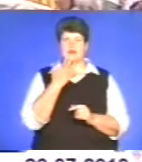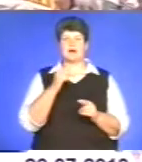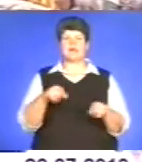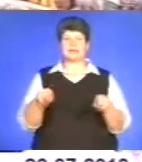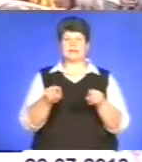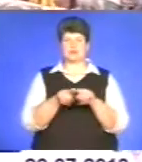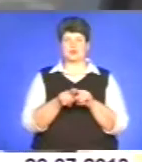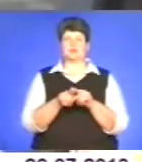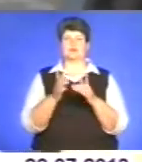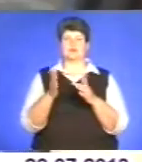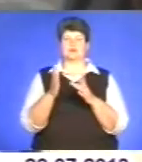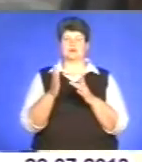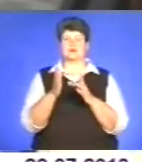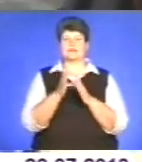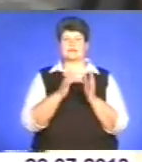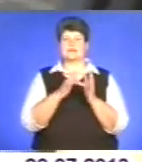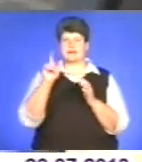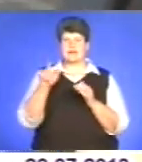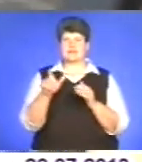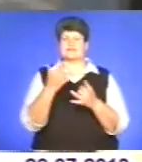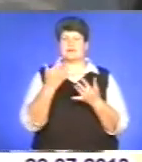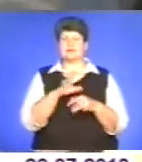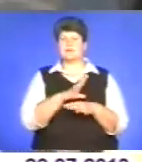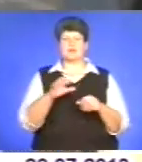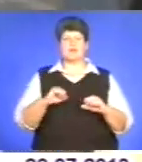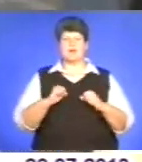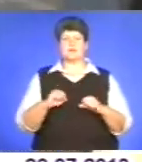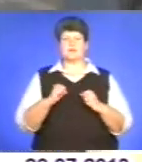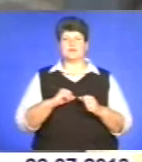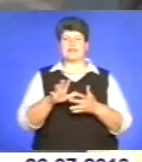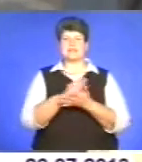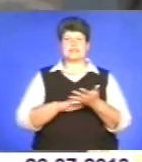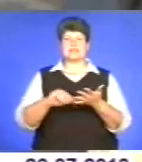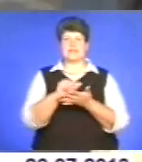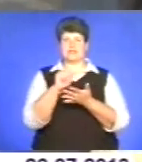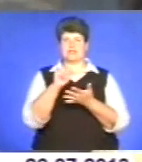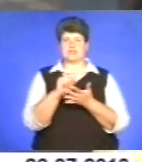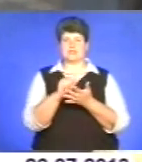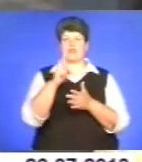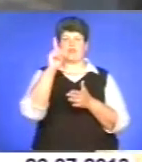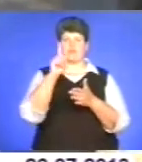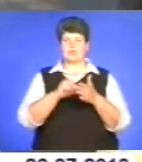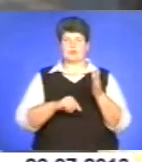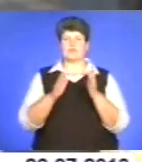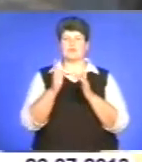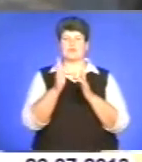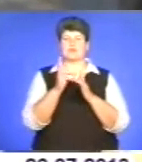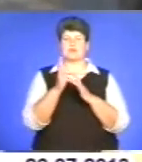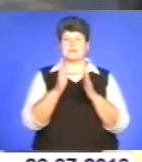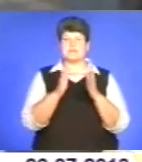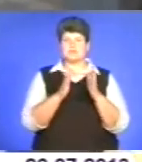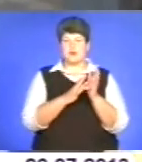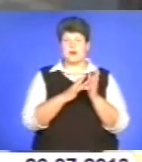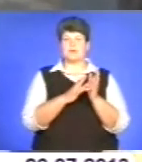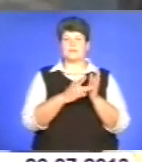християнське. І скільки не було намагань знищити віру Христову сердець нашого